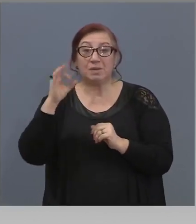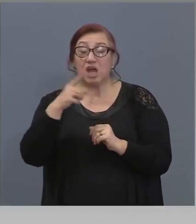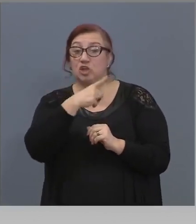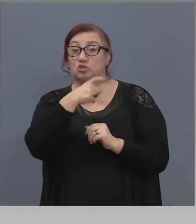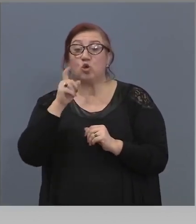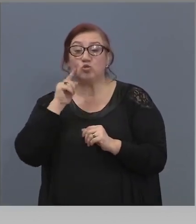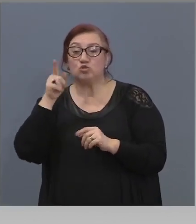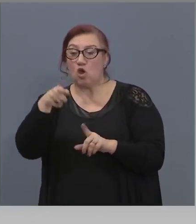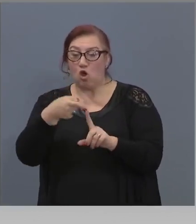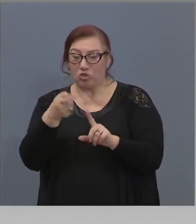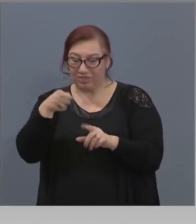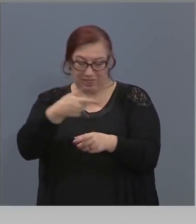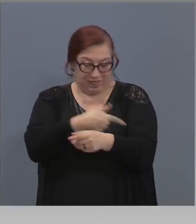разболели,